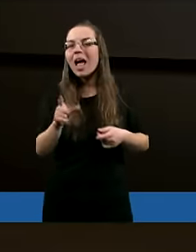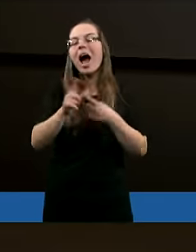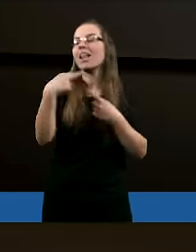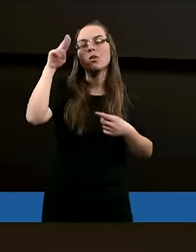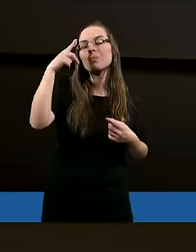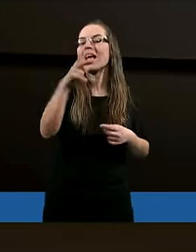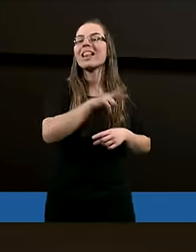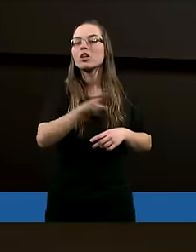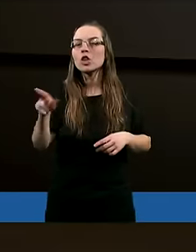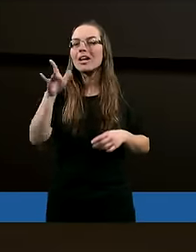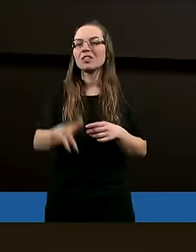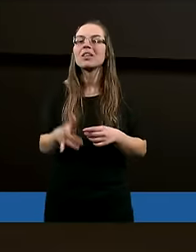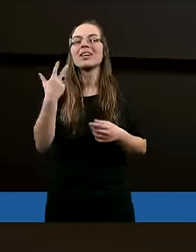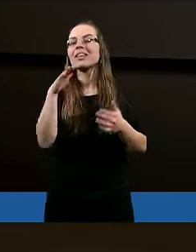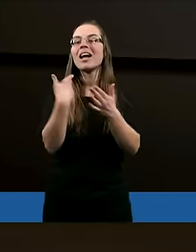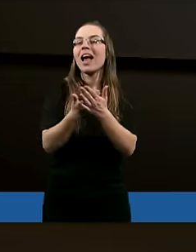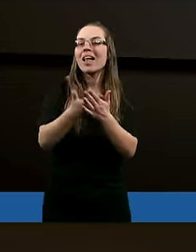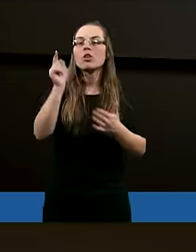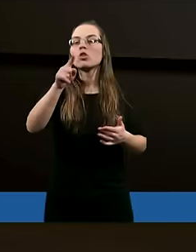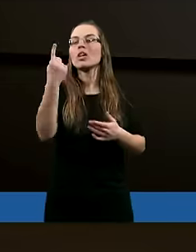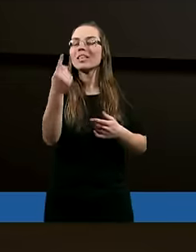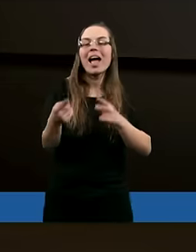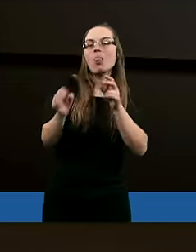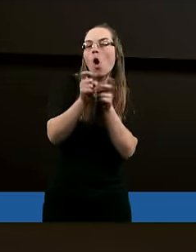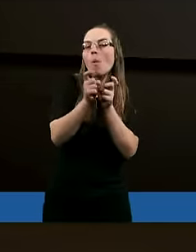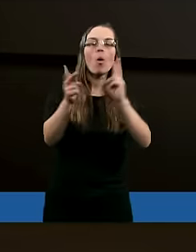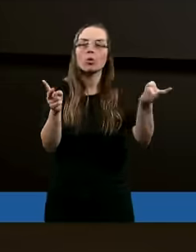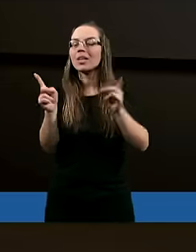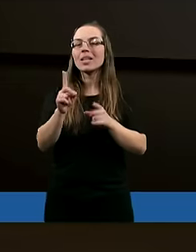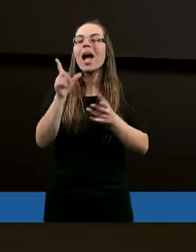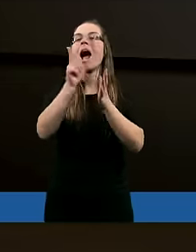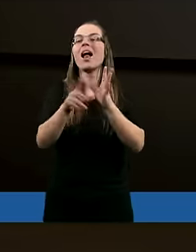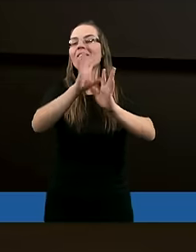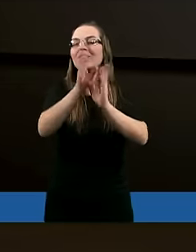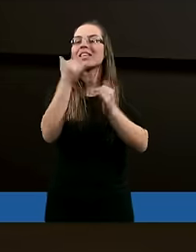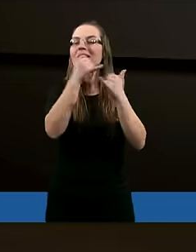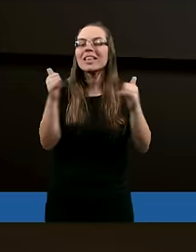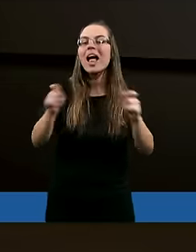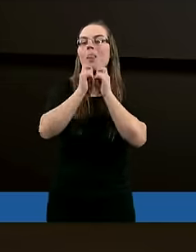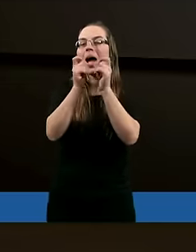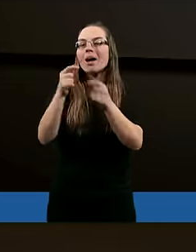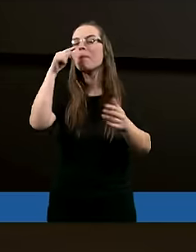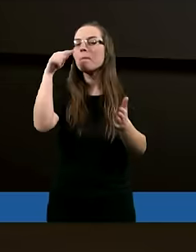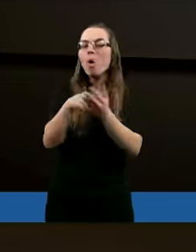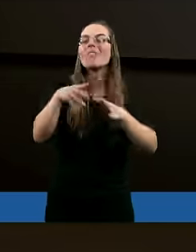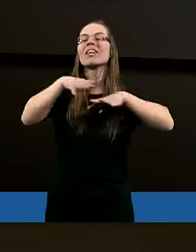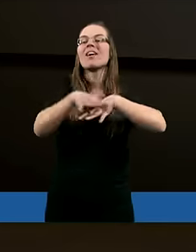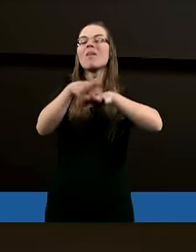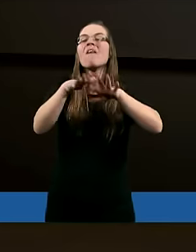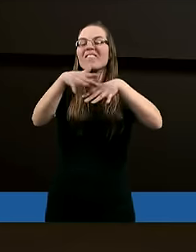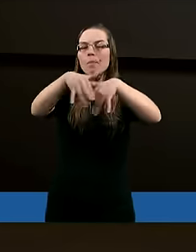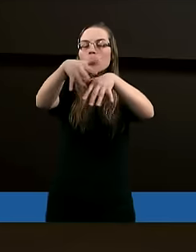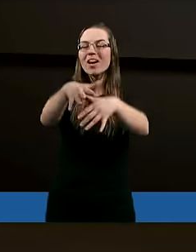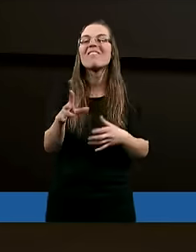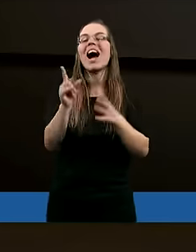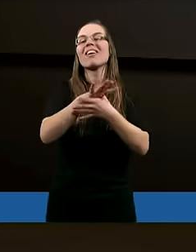rozumiałam jednej rzeczy. Że nie dlatego, że jest jedno obok drugiego. Tego, że wszystkie inne dary powinny wypływać z tej